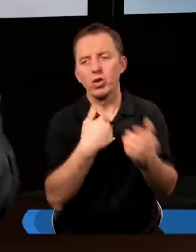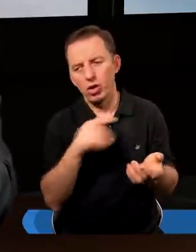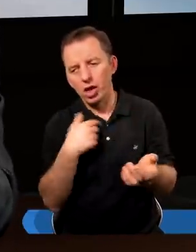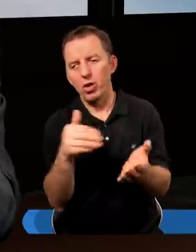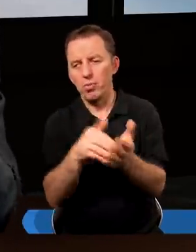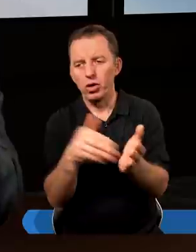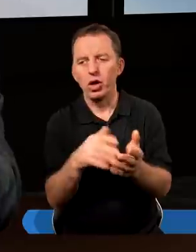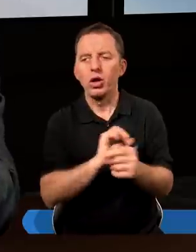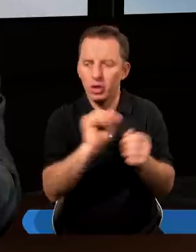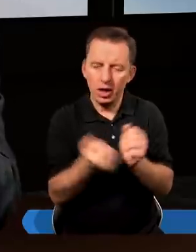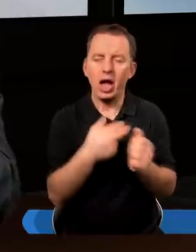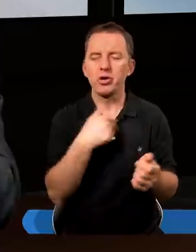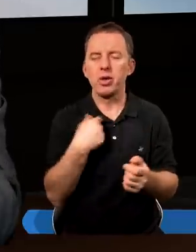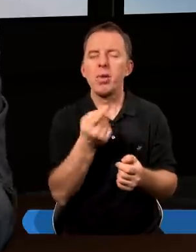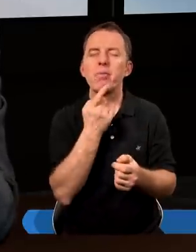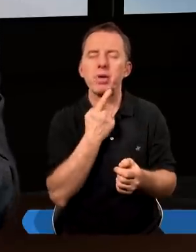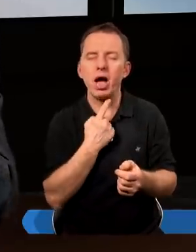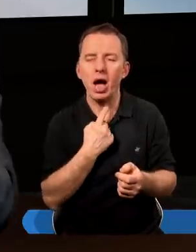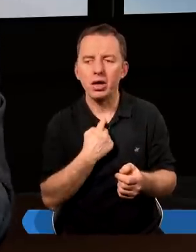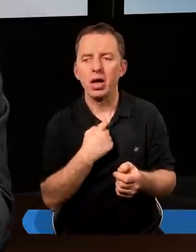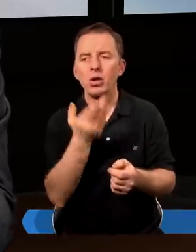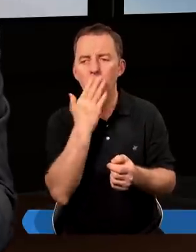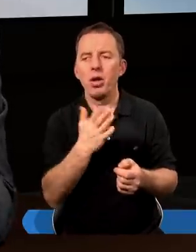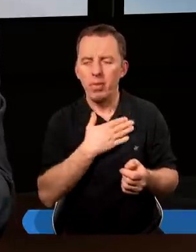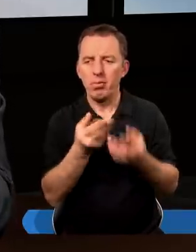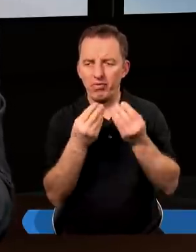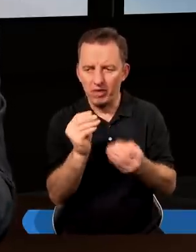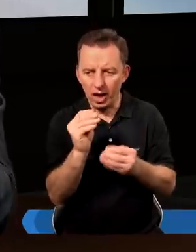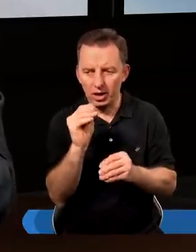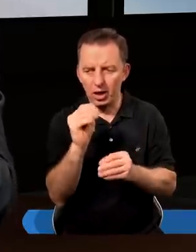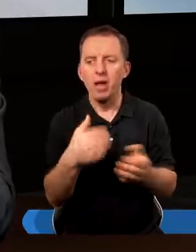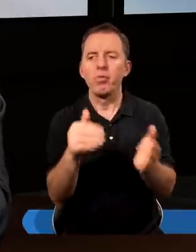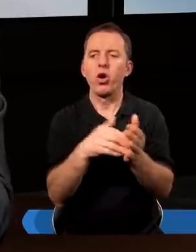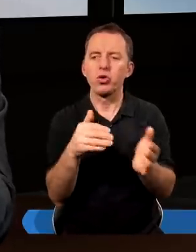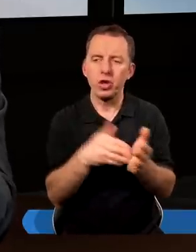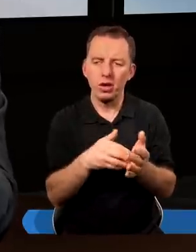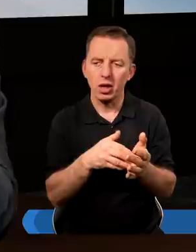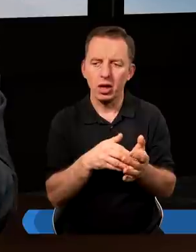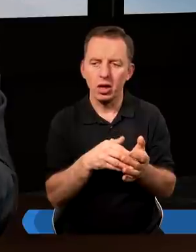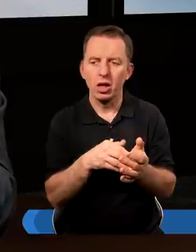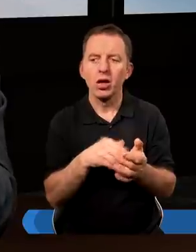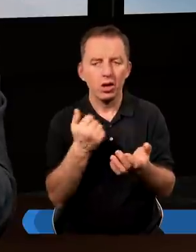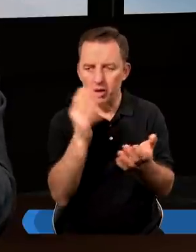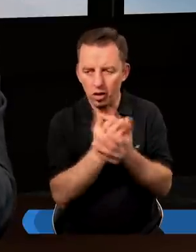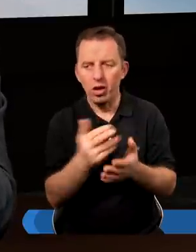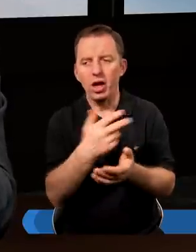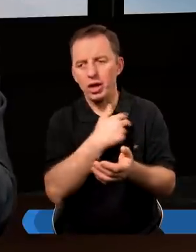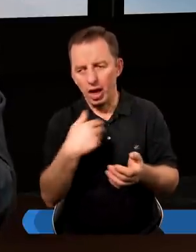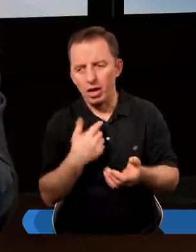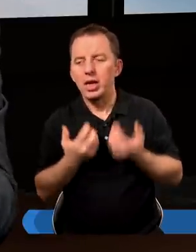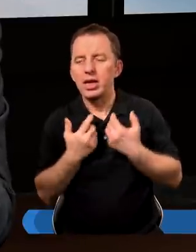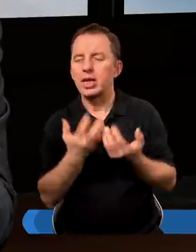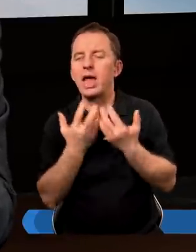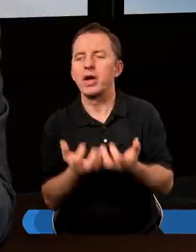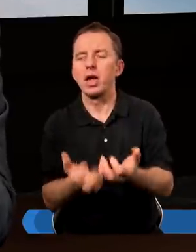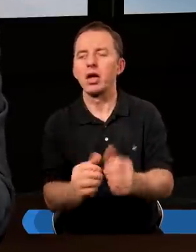naszą potrzebą, a co jest naszym pragnieniem. I tutaj się gubimy i mamy coraz więcej potrzeb, które de facto są tylko i wyłącznie naszymi